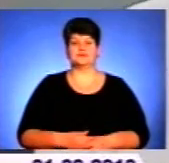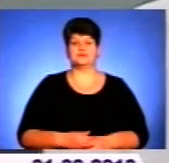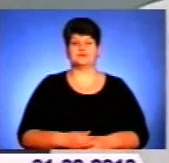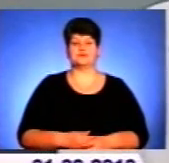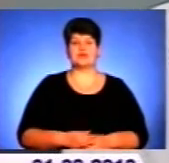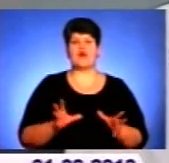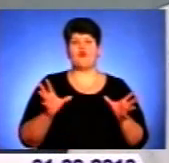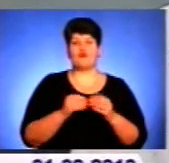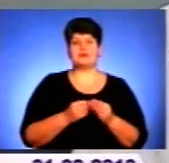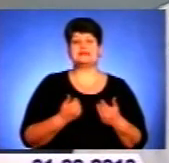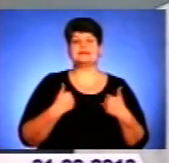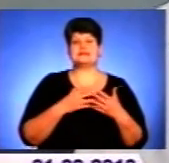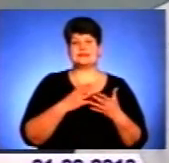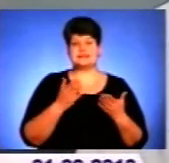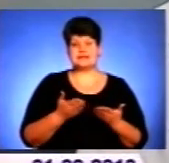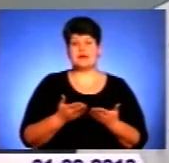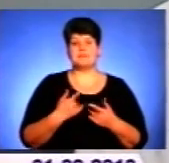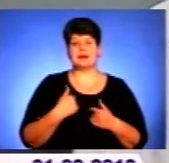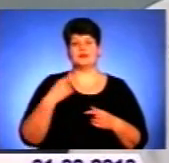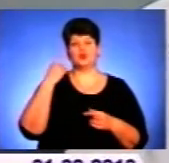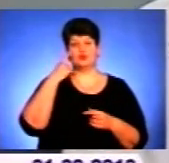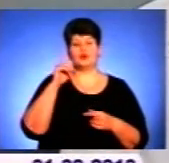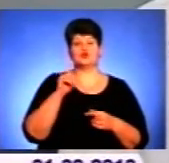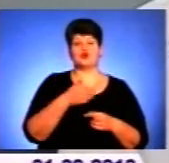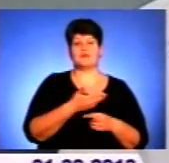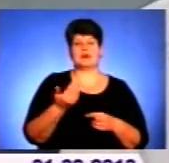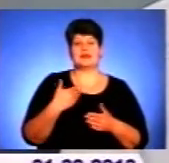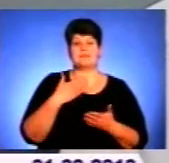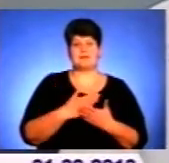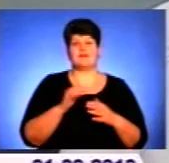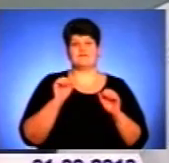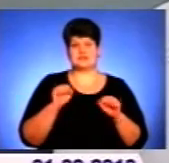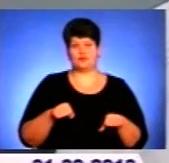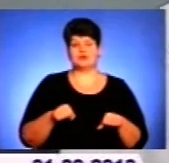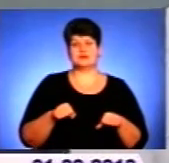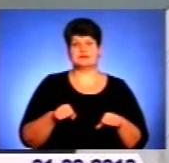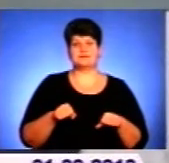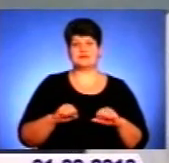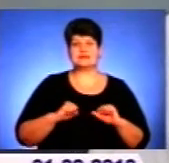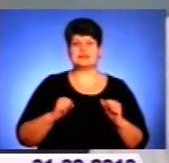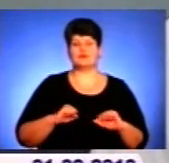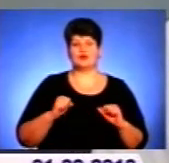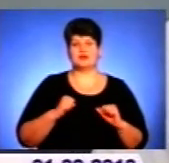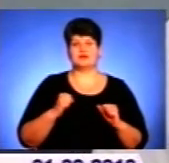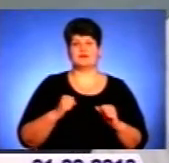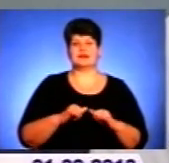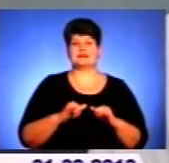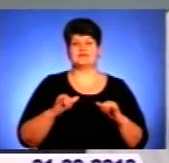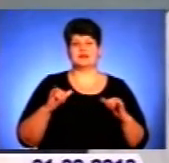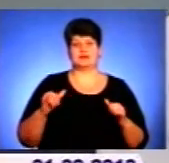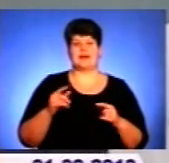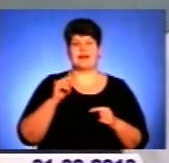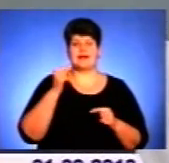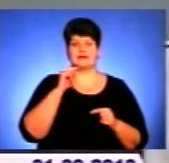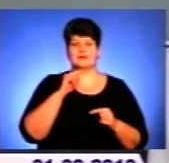Вмісті з тим, я думаю, що ми маємо можливісті стимулировати розвиття космічної отраслі